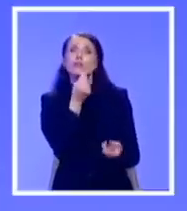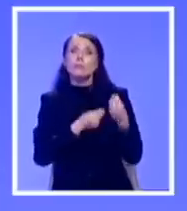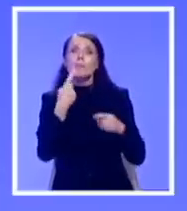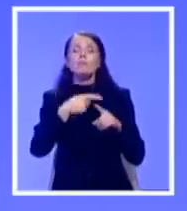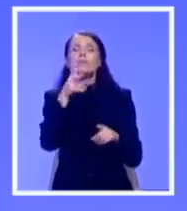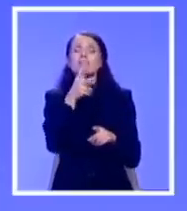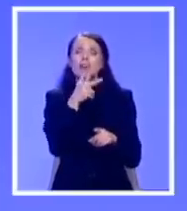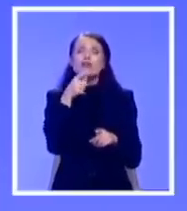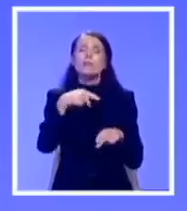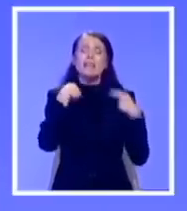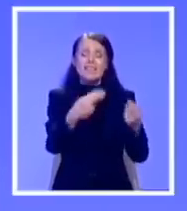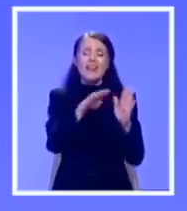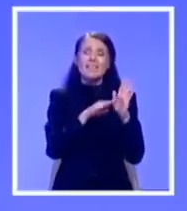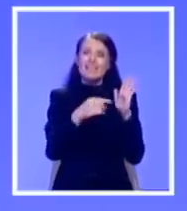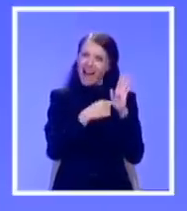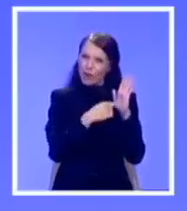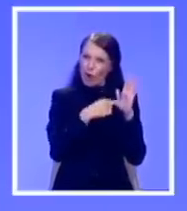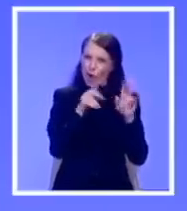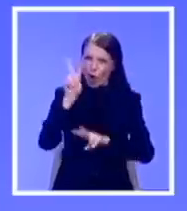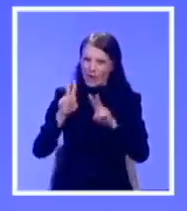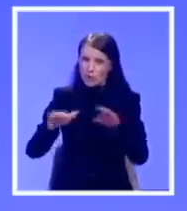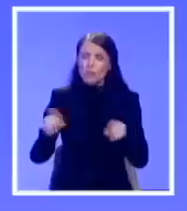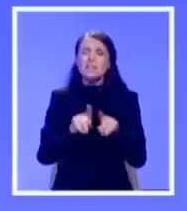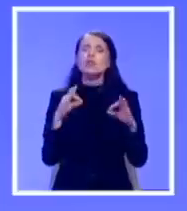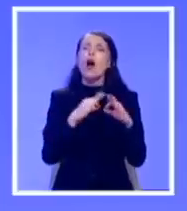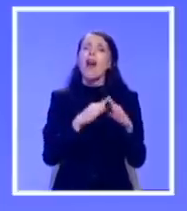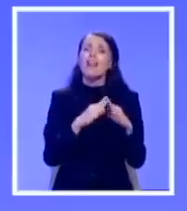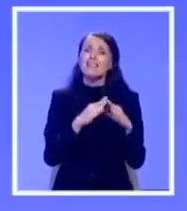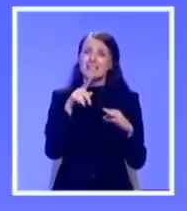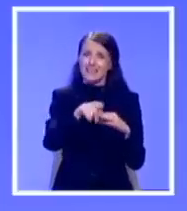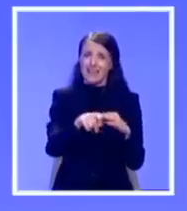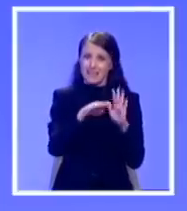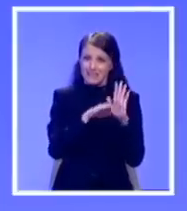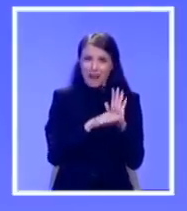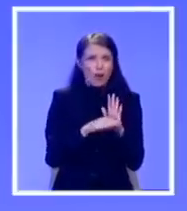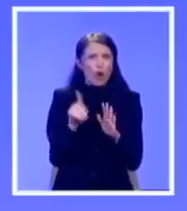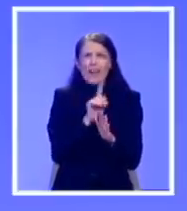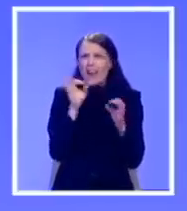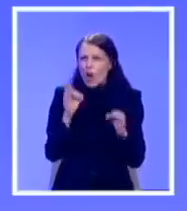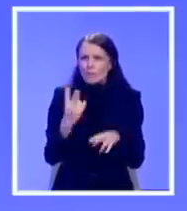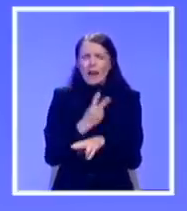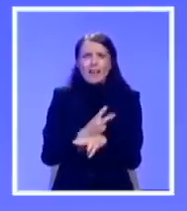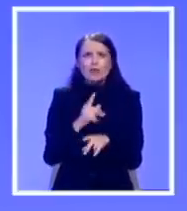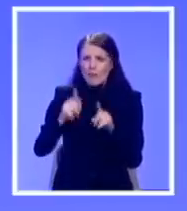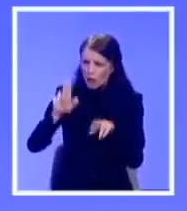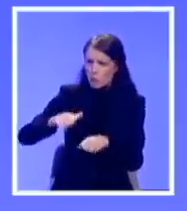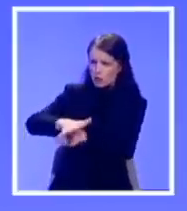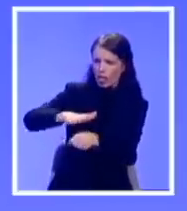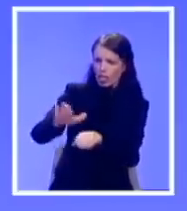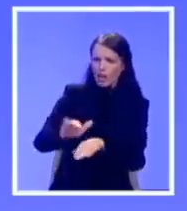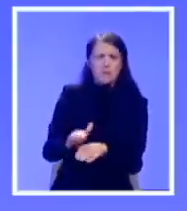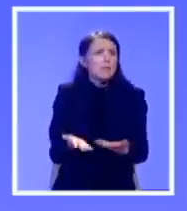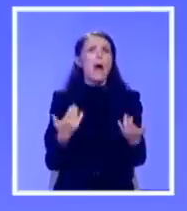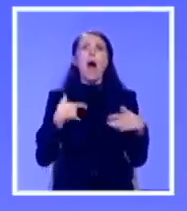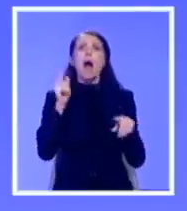lečenju dece i Aleksin zakon, jer nije normalna, ni zdrava država u kojoj nekom altretira decu bez posljedica, dok se bolesno deca